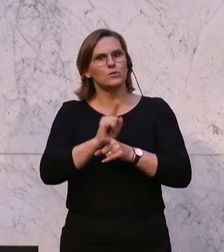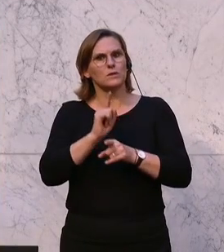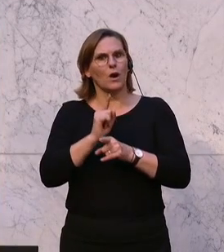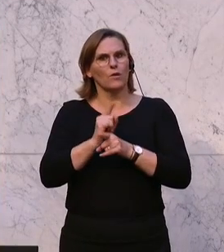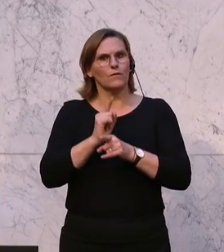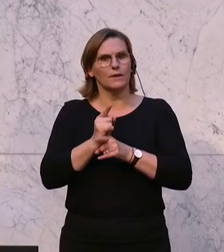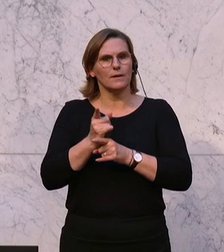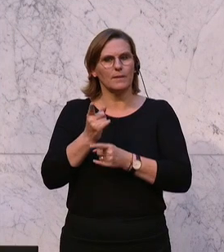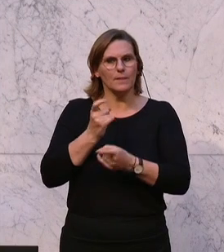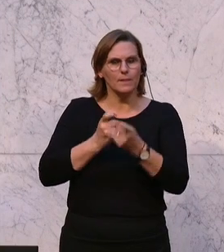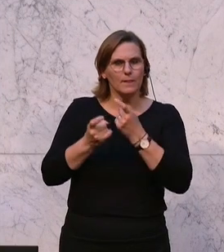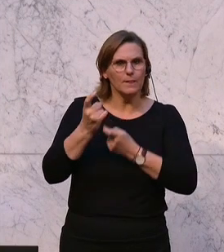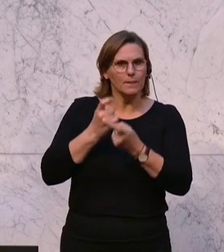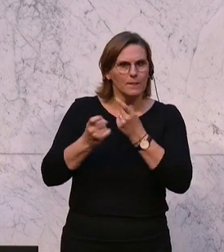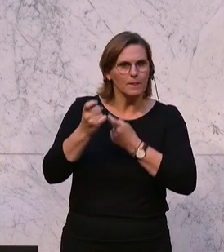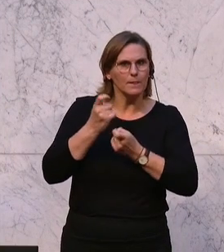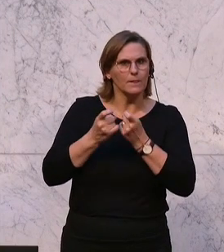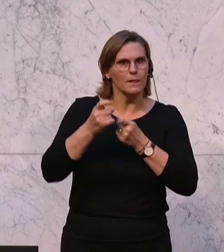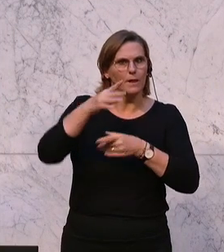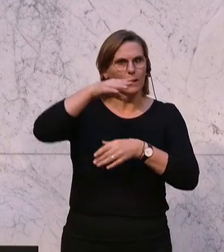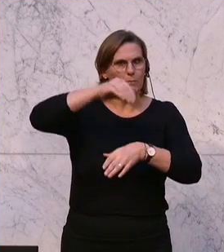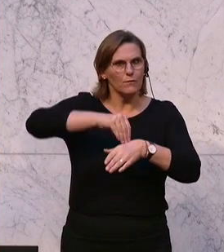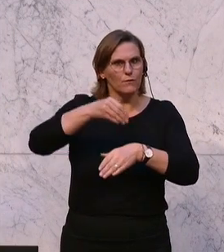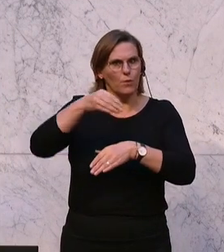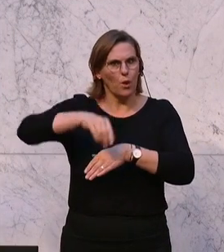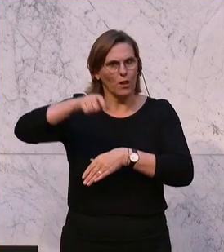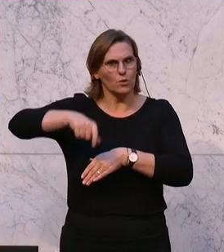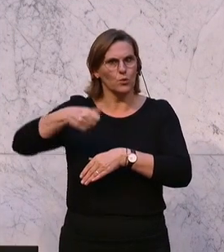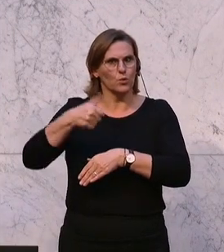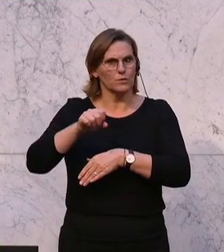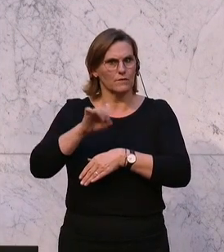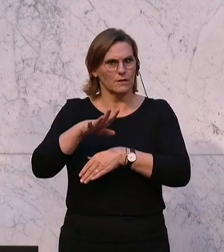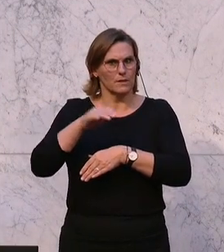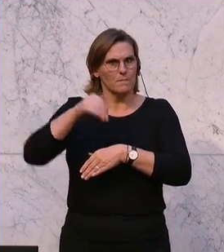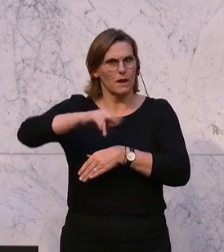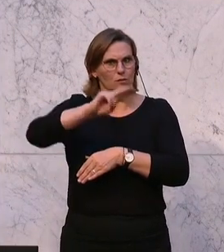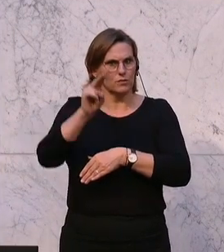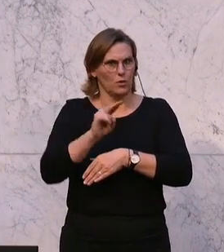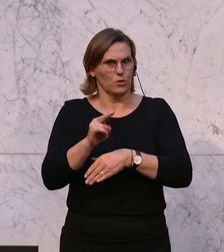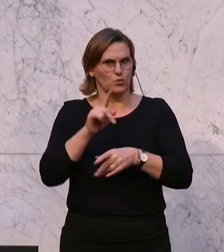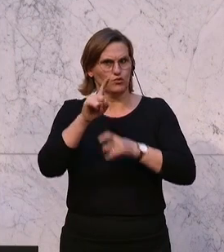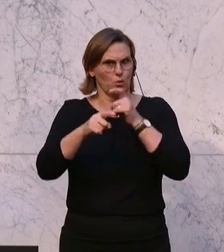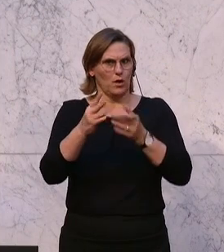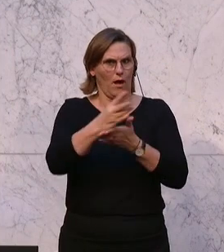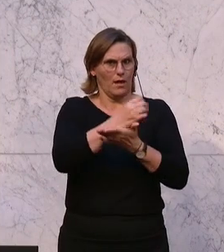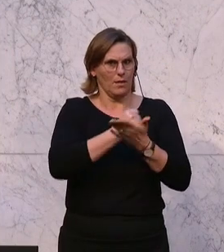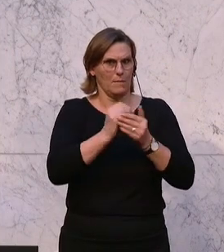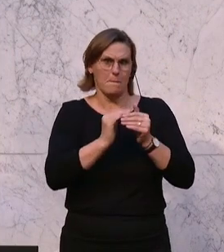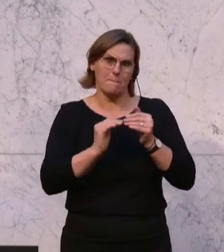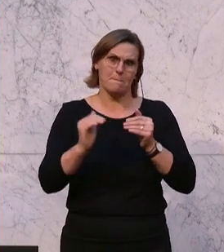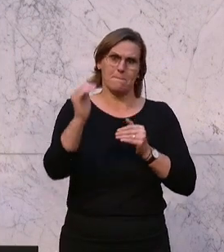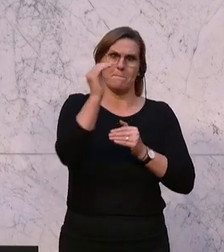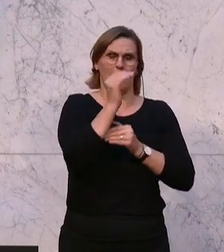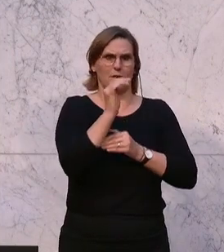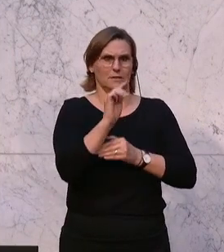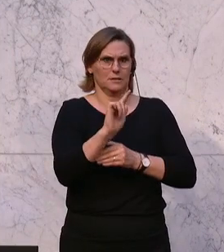Bevölkerung beenden. 114 Milliarden Euro Steuereinnahmen alleine heuer. Das ist der größte Wert, es in der Zweiten Republik jemals